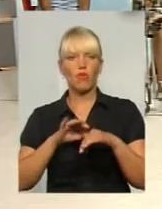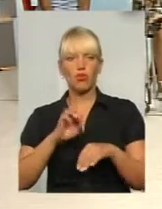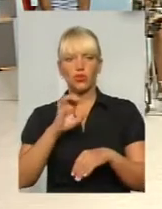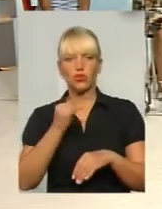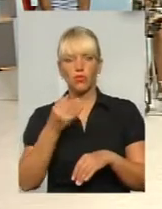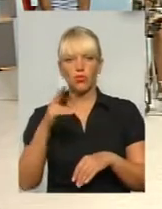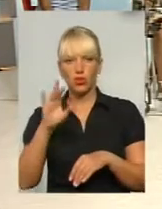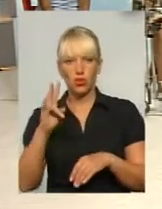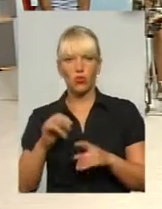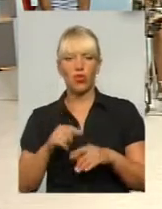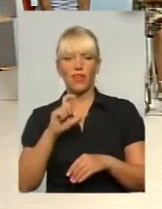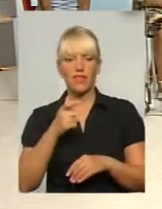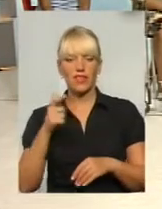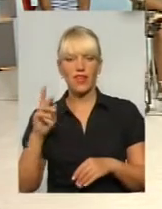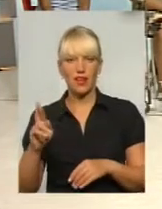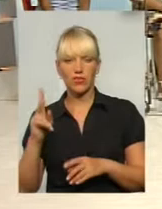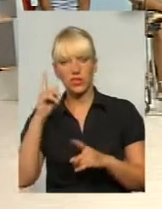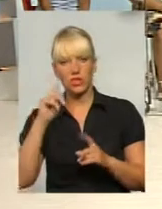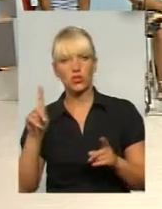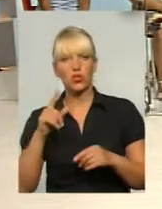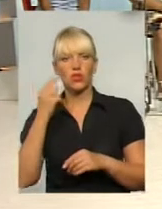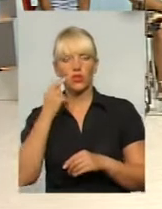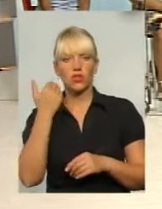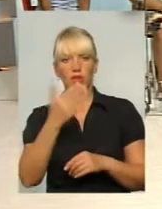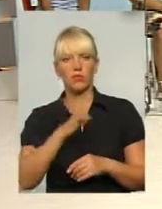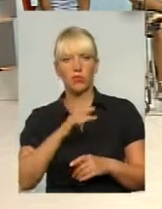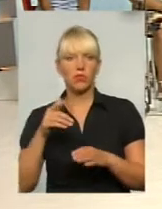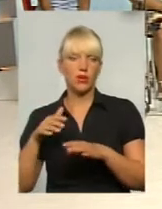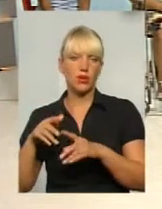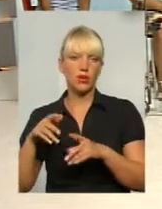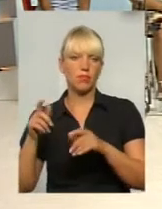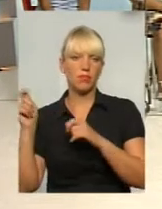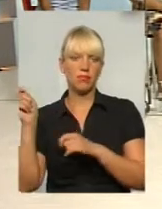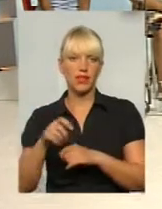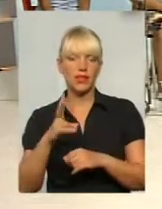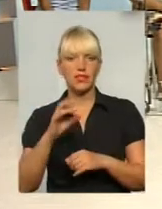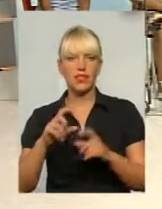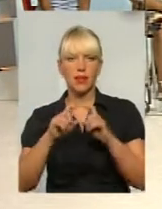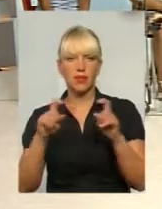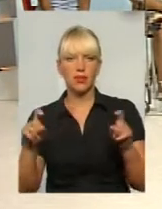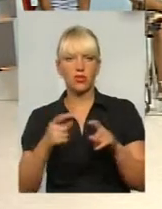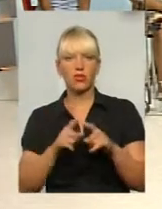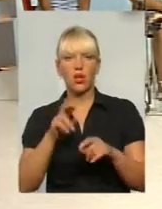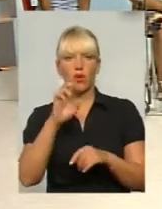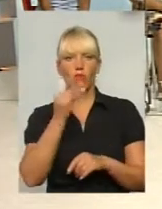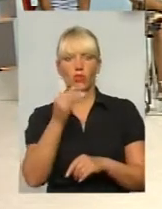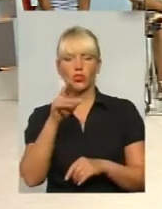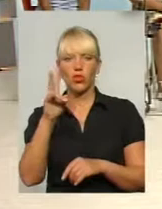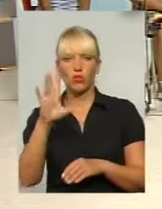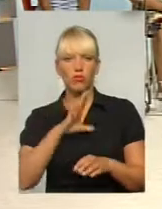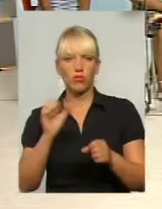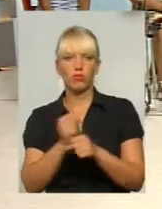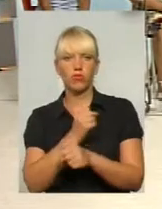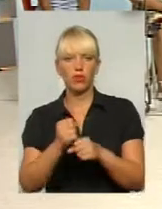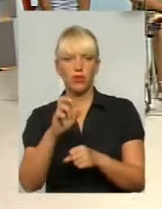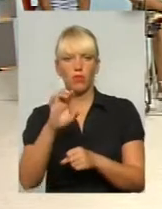Людмила, я знаю, що на совісті в неї був приїзд на притулок. Ще з невідомими особами, які Бойченко побили. І Бойченко був